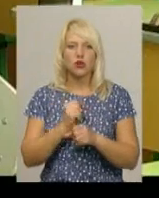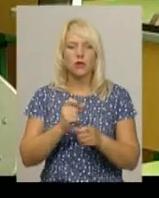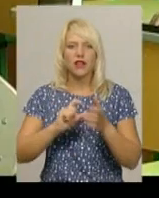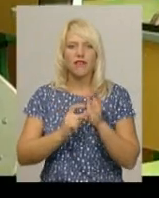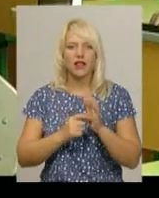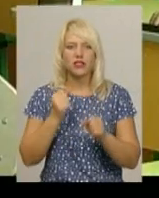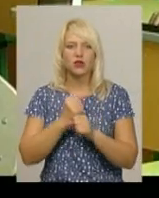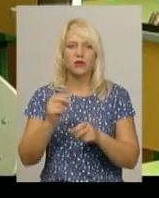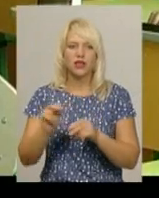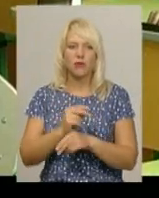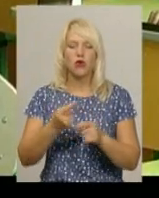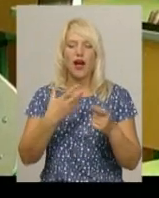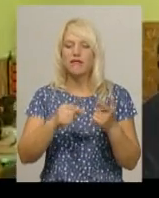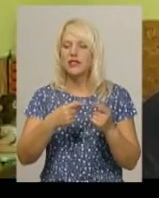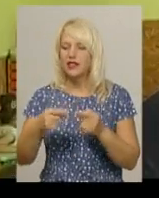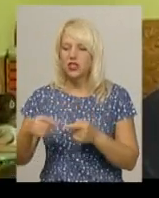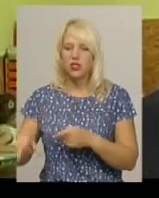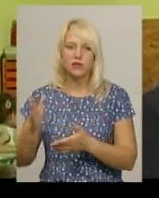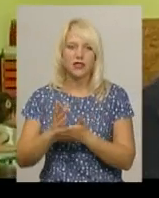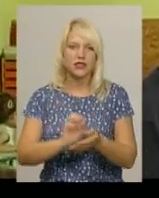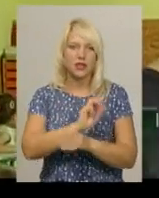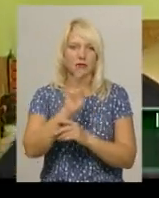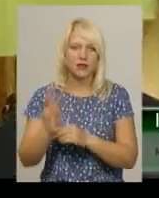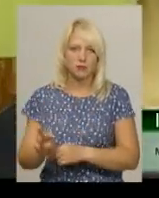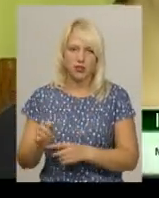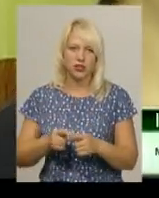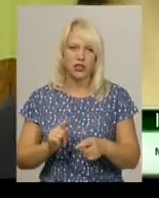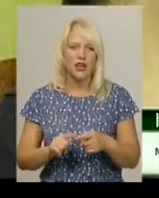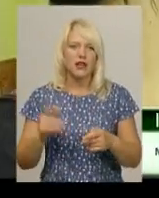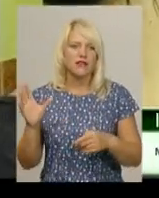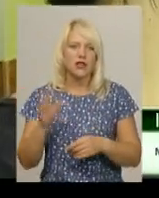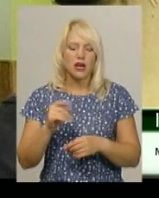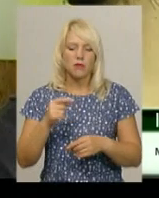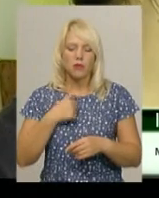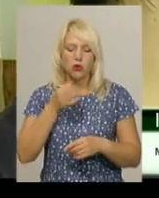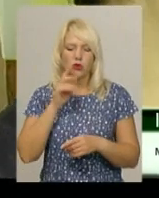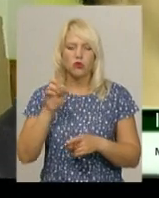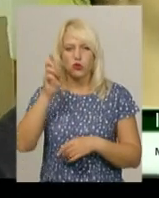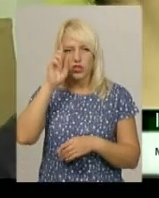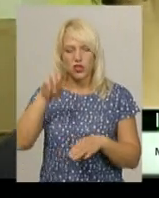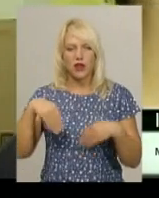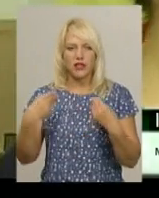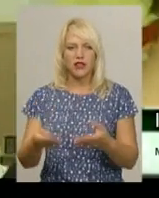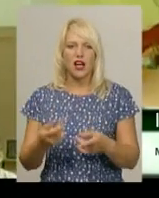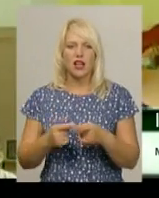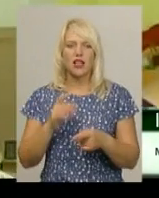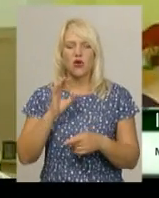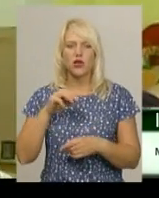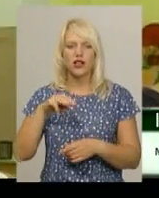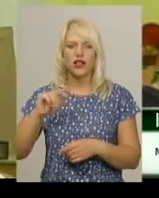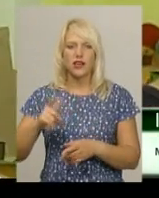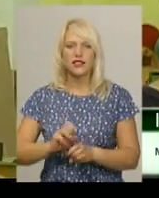майбутні першокласники забезпечені. «Мені подобається, як вони будуть вчитися, що їм дали, держава їм дала, і так само держава, і ОТГ